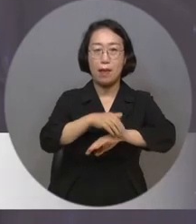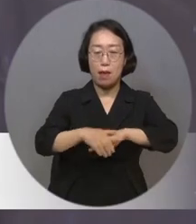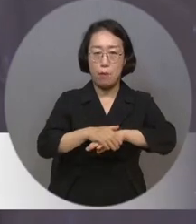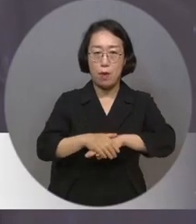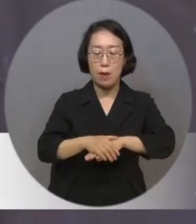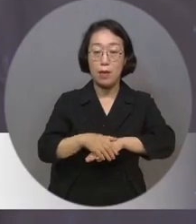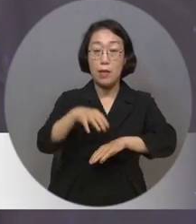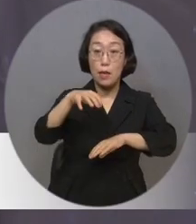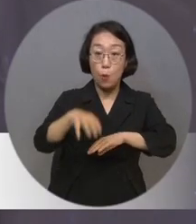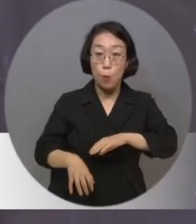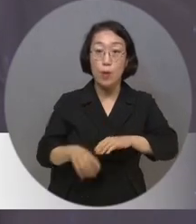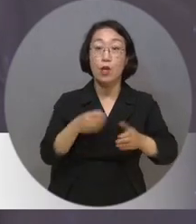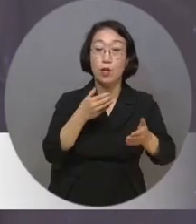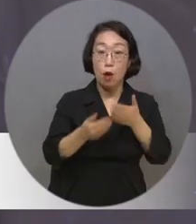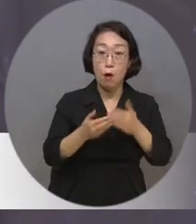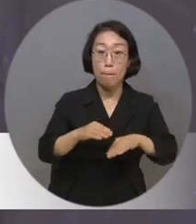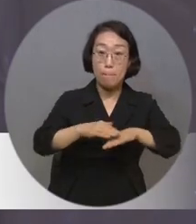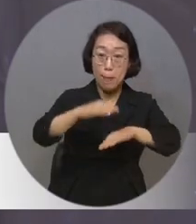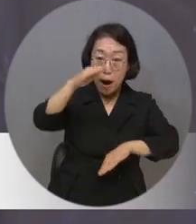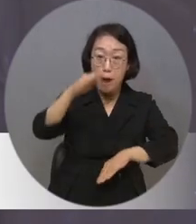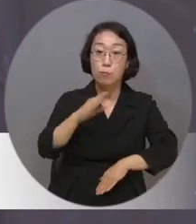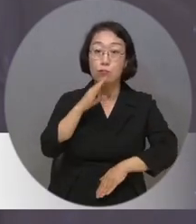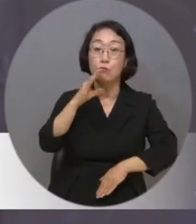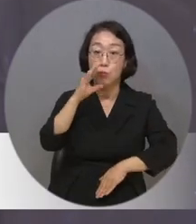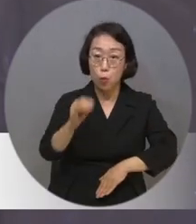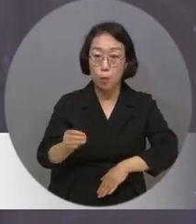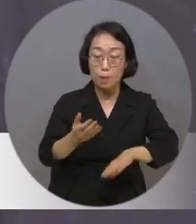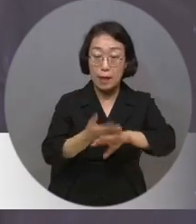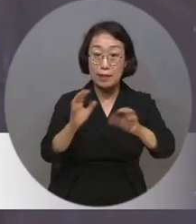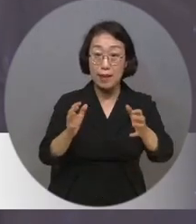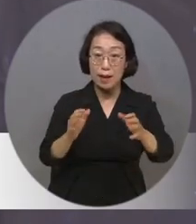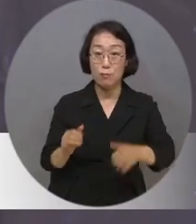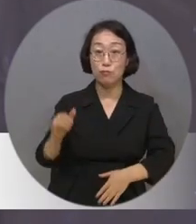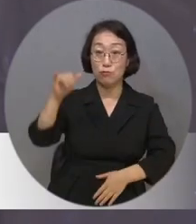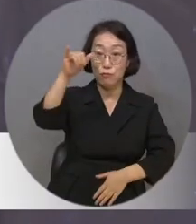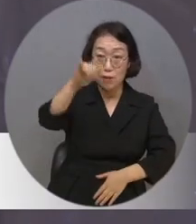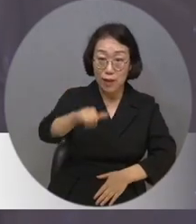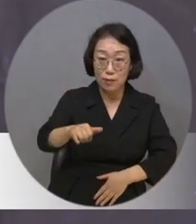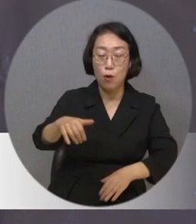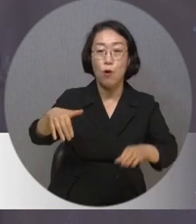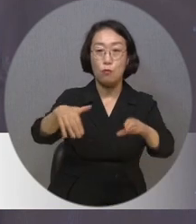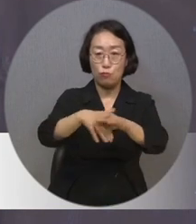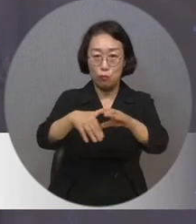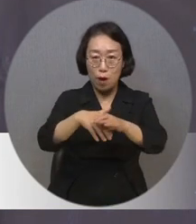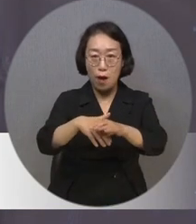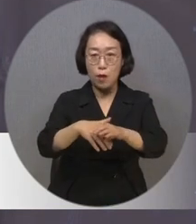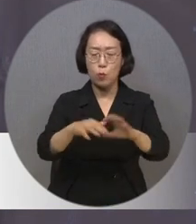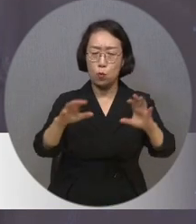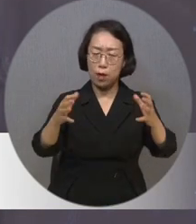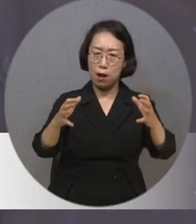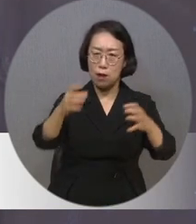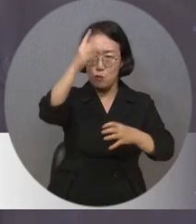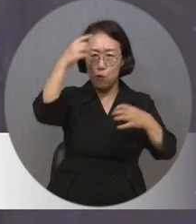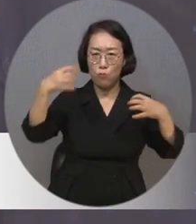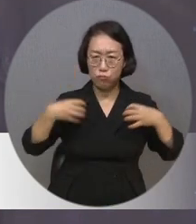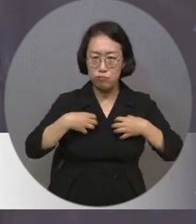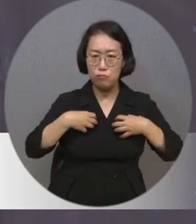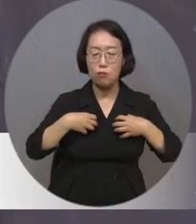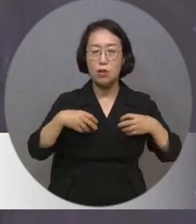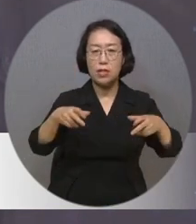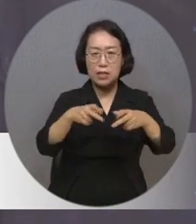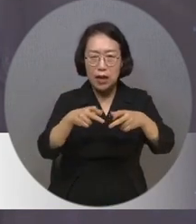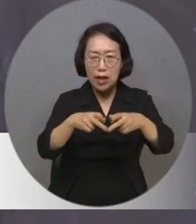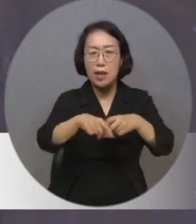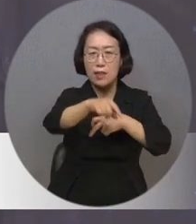한국에서도 많은 경험을 했겠지만 그 나라에 가서 그 나라의 문화와 또 국가나 사회가 장애인에 대해서 어떤